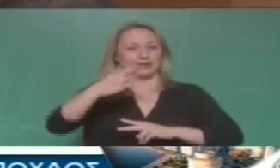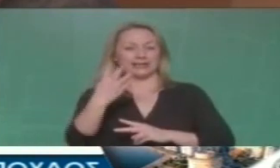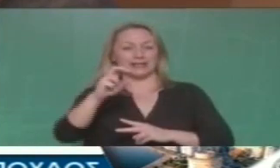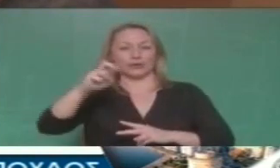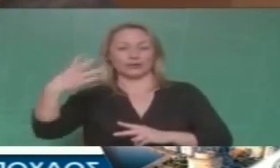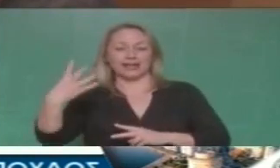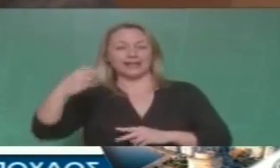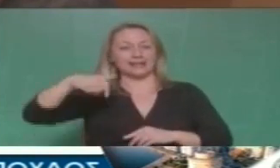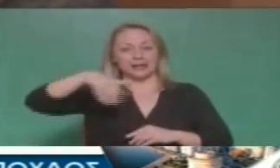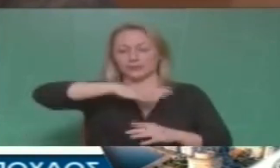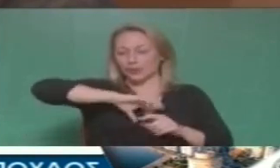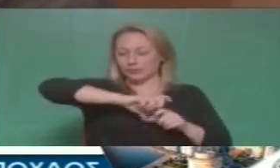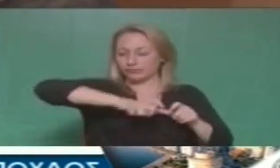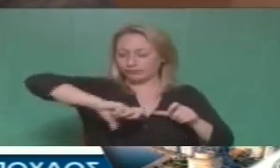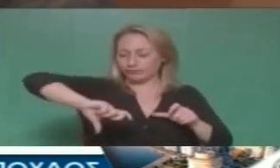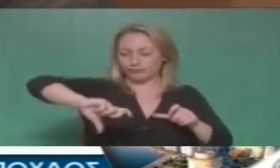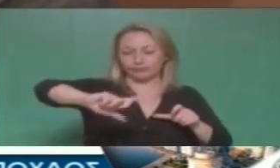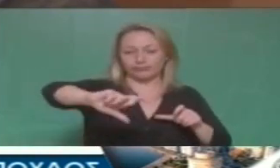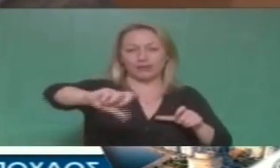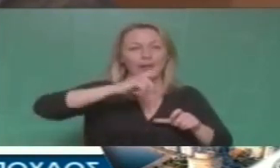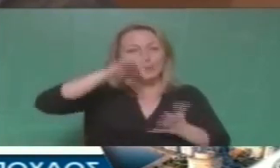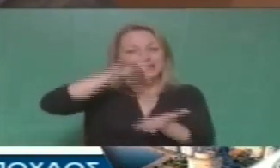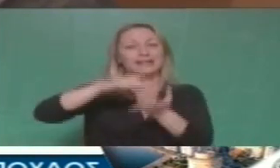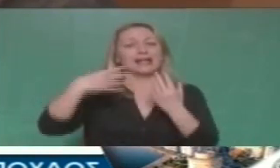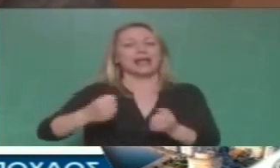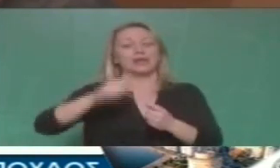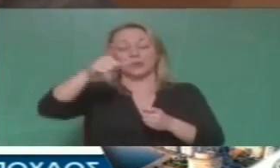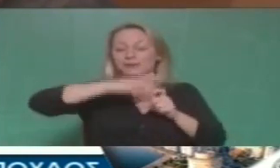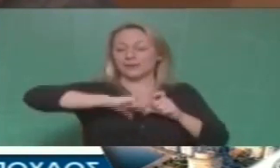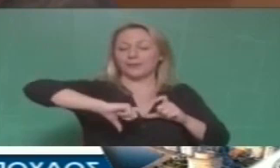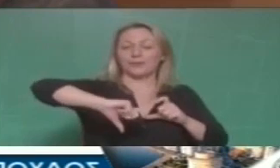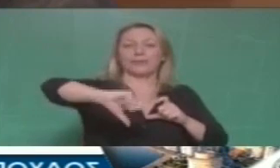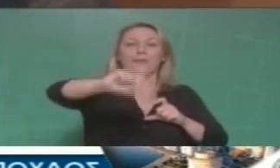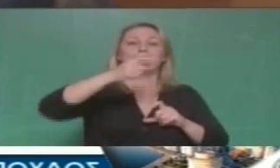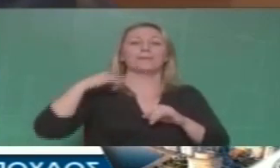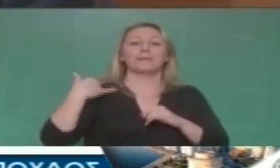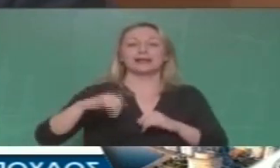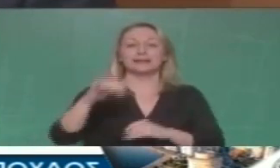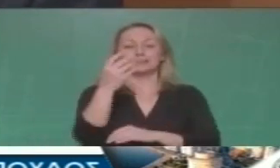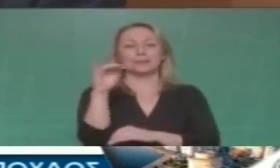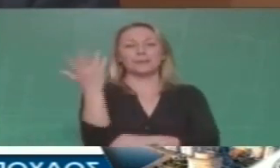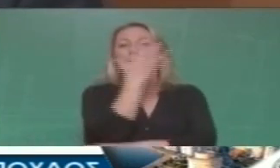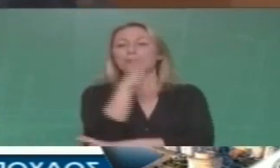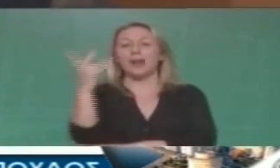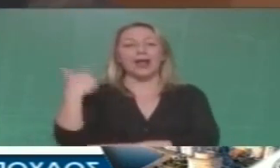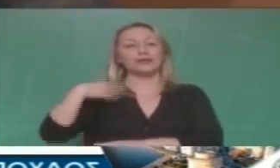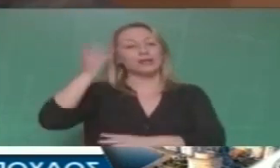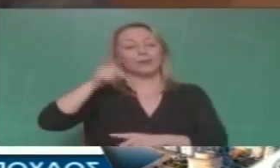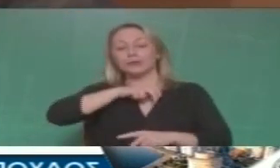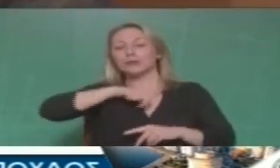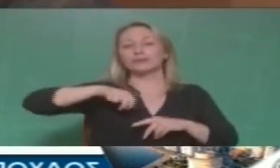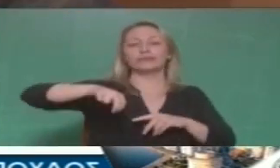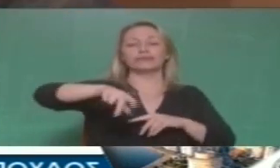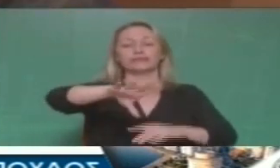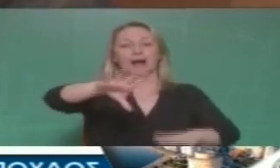όσο αυτός ο άξονος να αποτελέσει επειδή είναι και στενή στο κέντρο της υπόλειας αυτού τον άξονο πραγματικά να τον ζήλευε κάποιος να τον απολαύσει ο λόγος